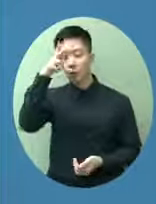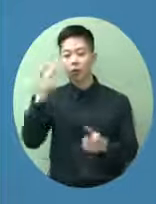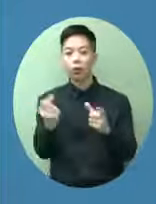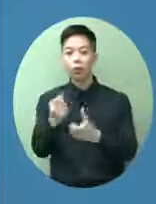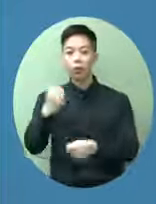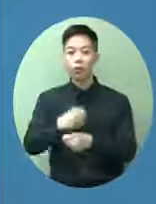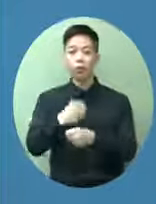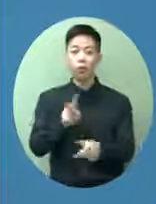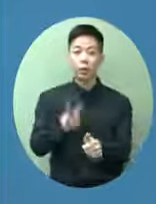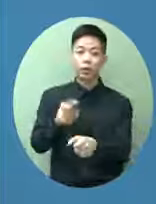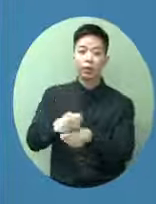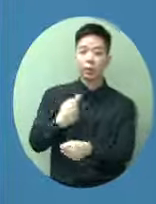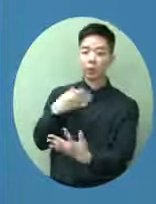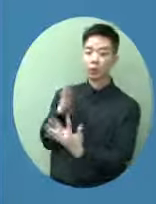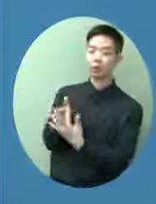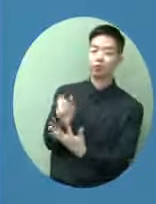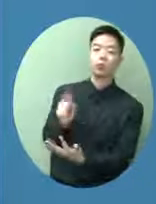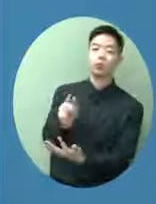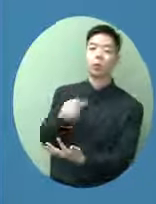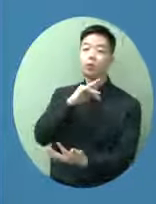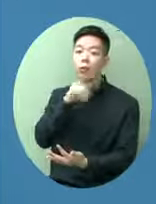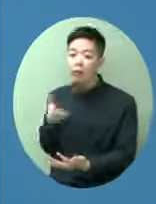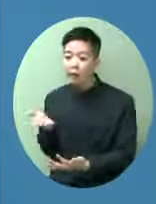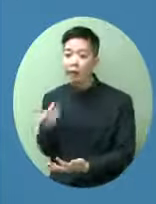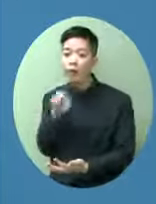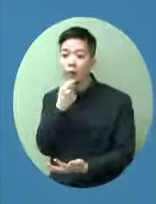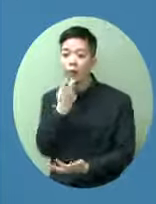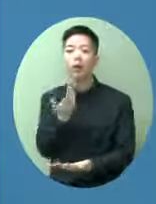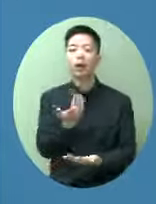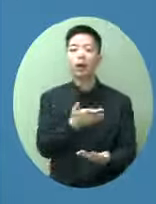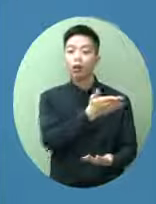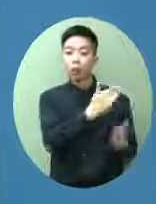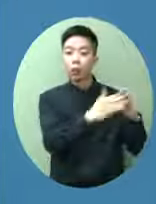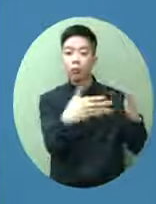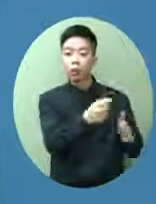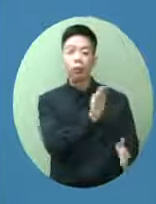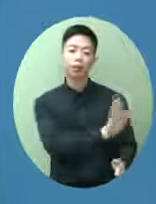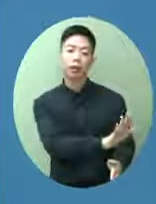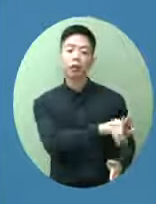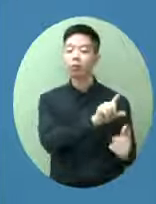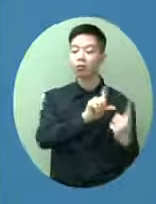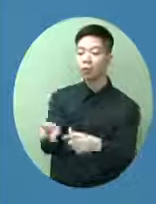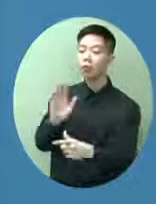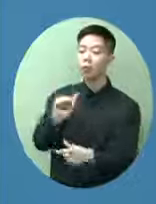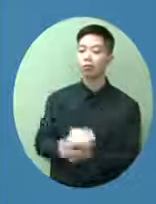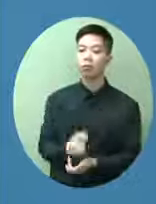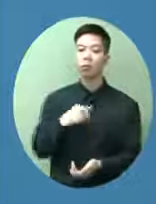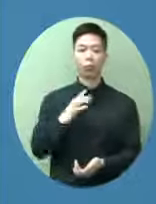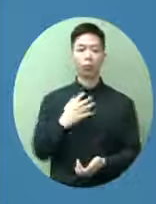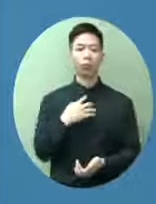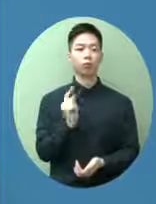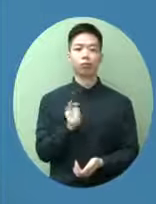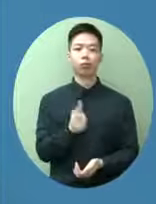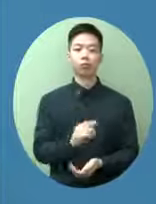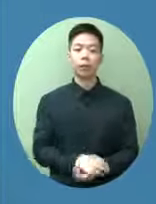工作你需要可以跟聶德權局長澄清我亦都覺得不會有的每個人有